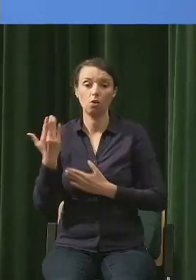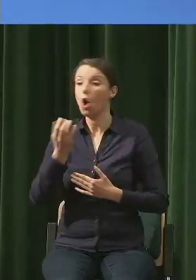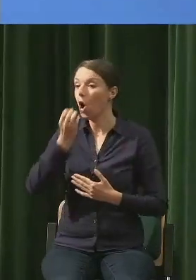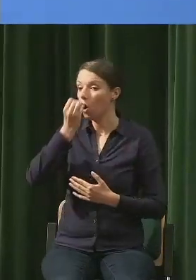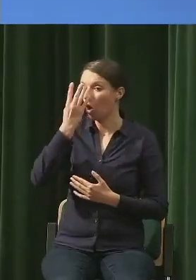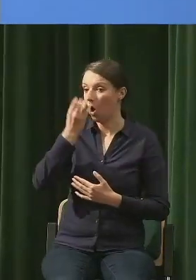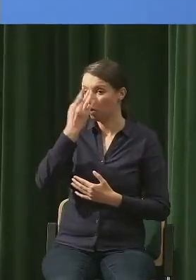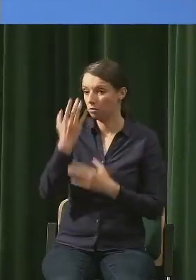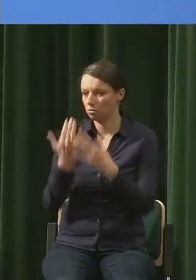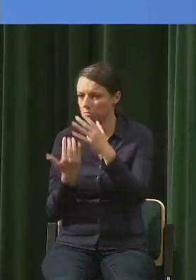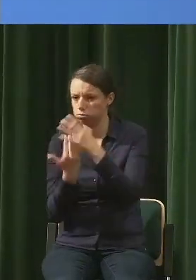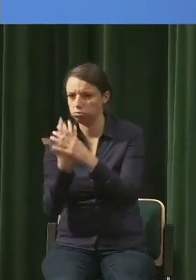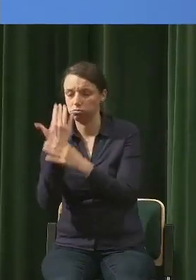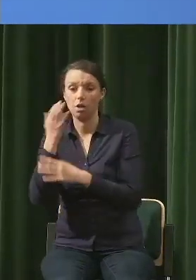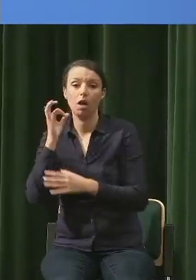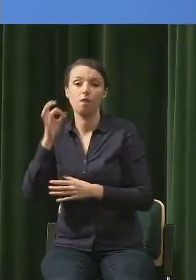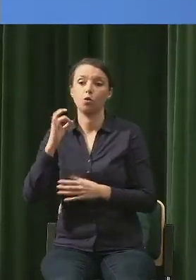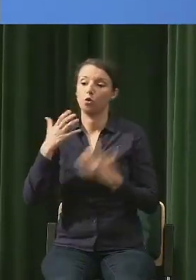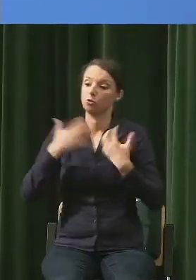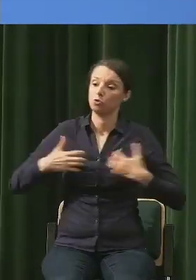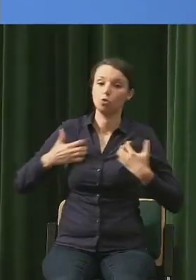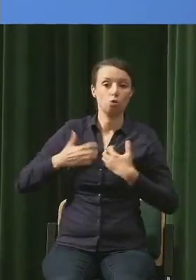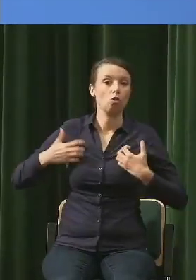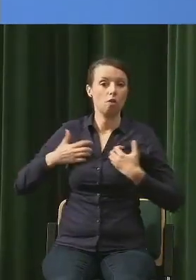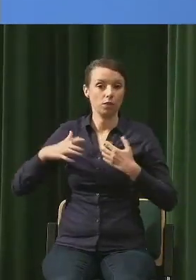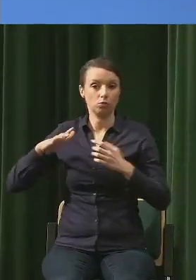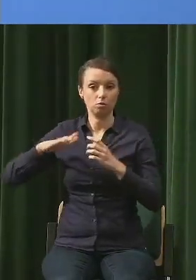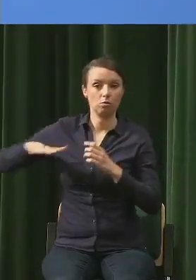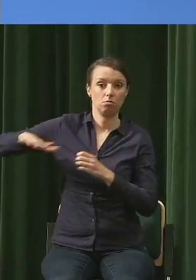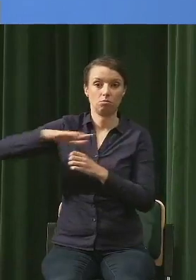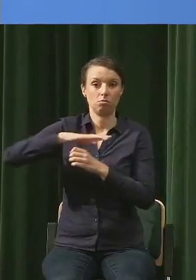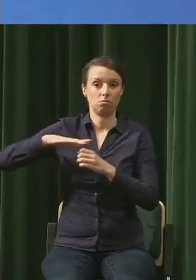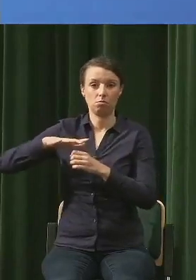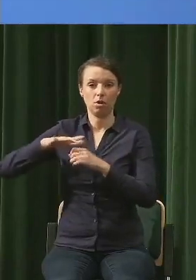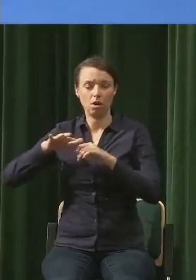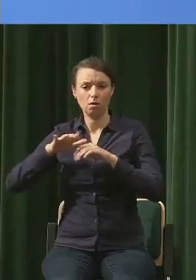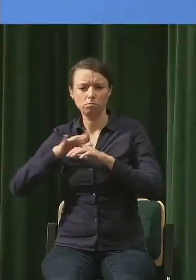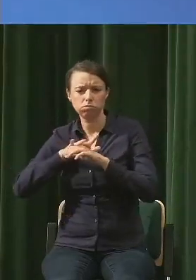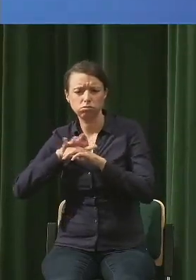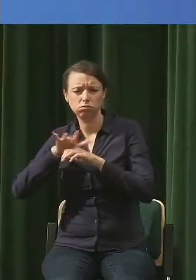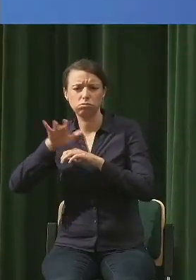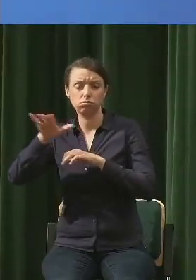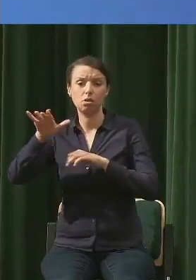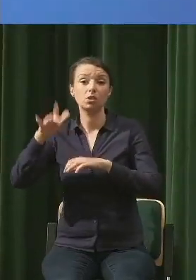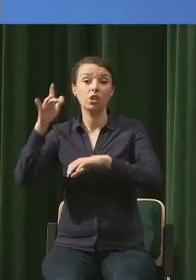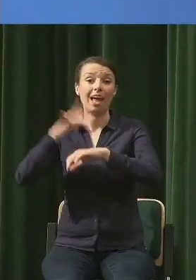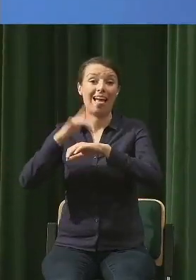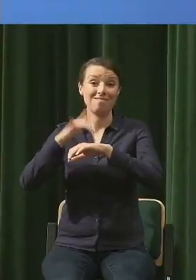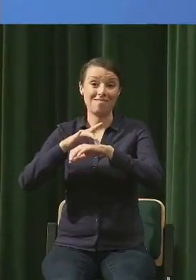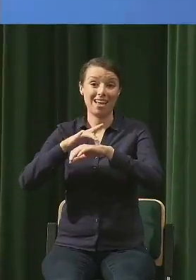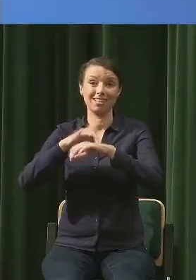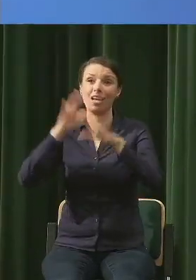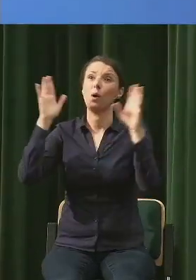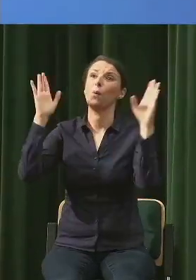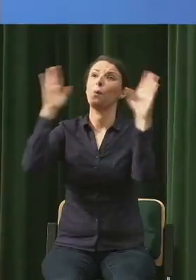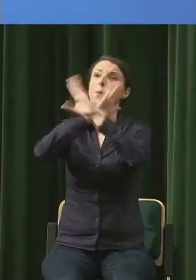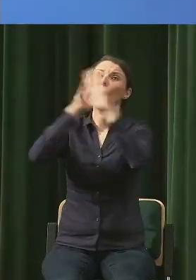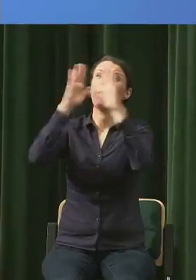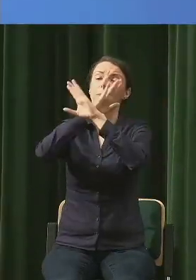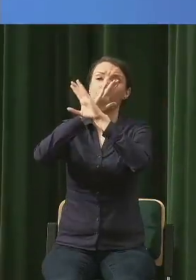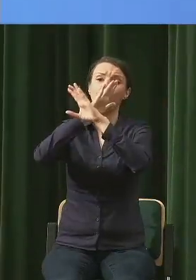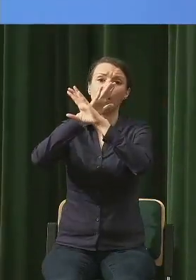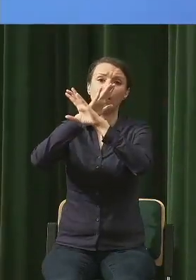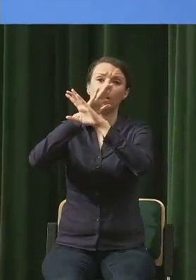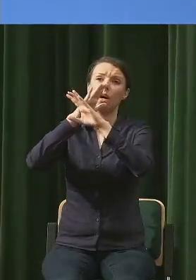jakby środowisko wpływa na to, że efekt ochładzania atmosfery przez samą